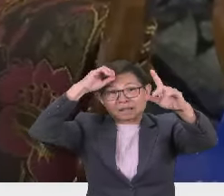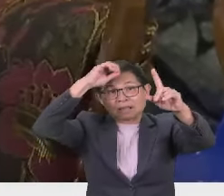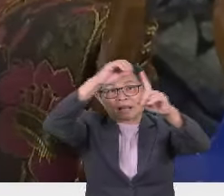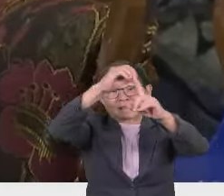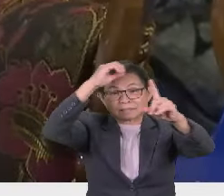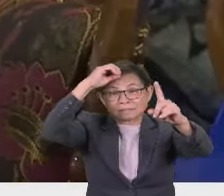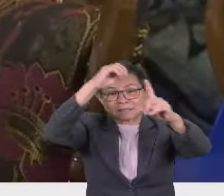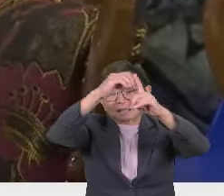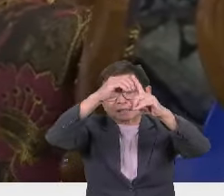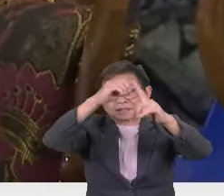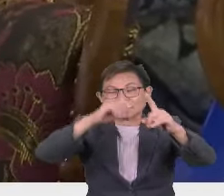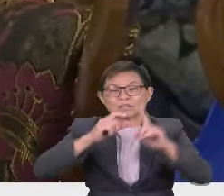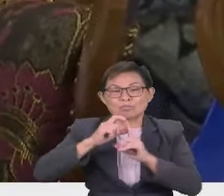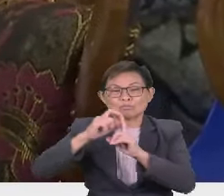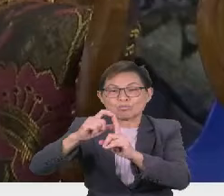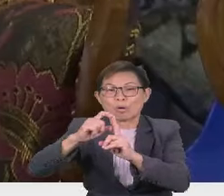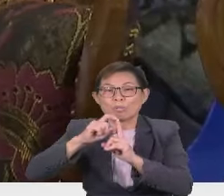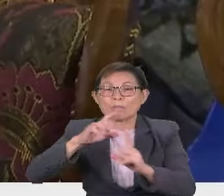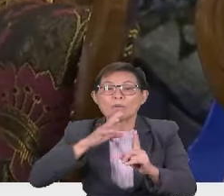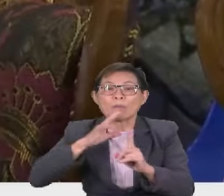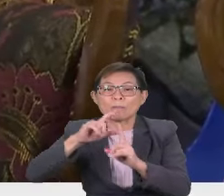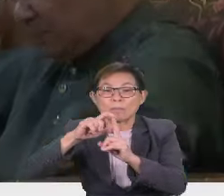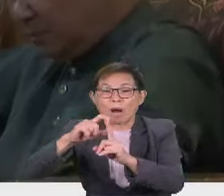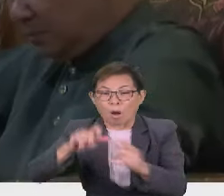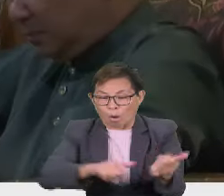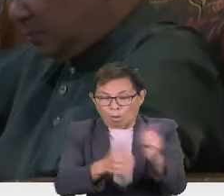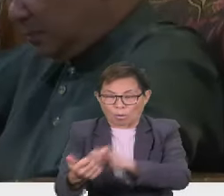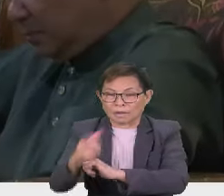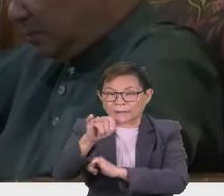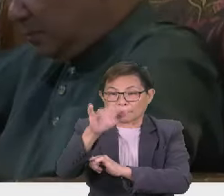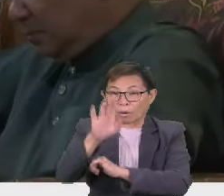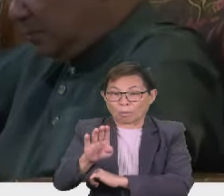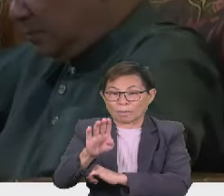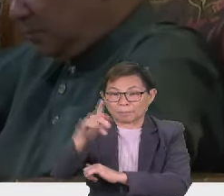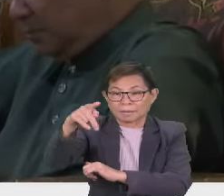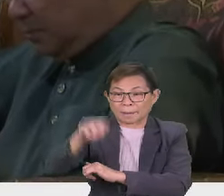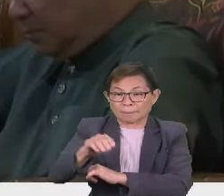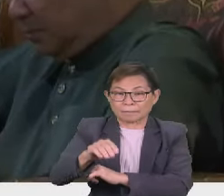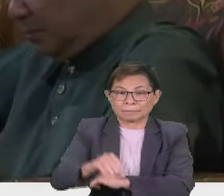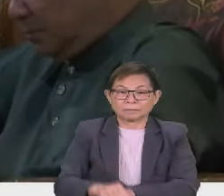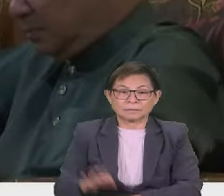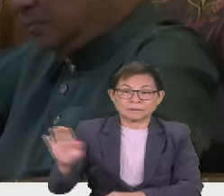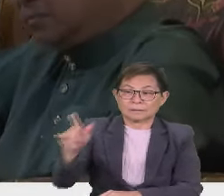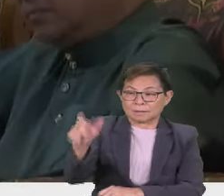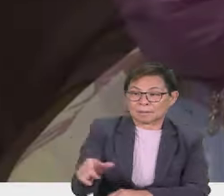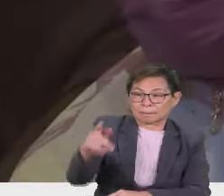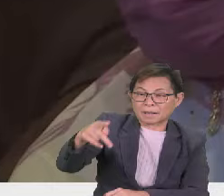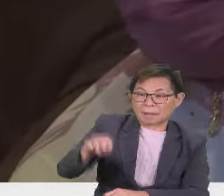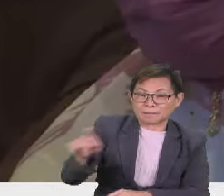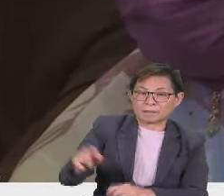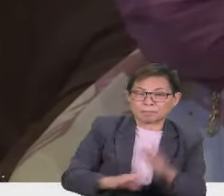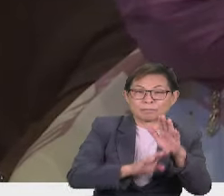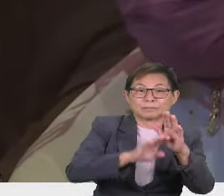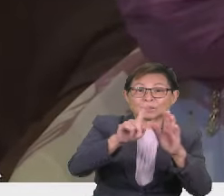diungkapkan, dikemukakan oleh yang amat berhormat Perdana Menteri. Ia merupakan satu gagasan